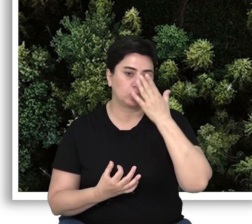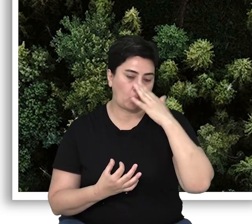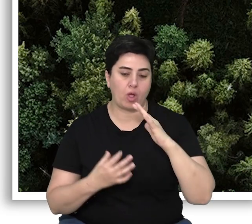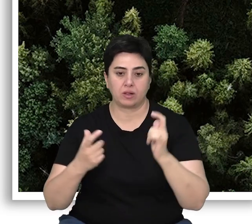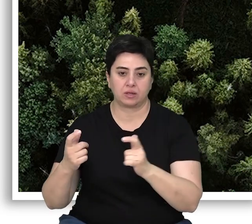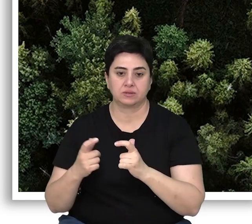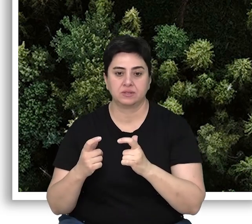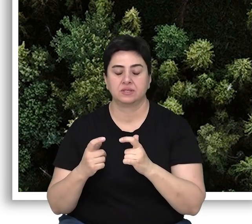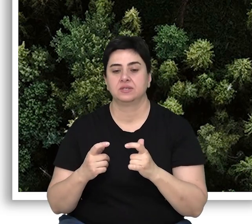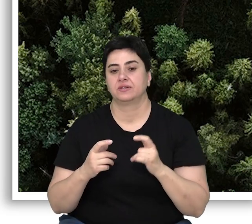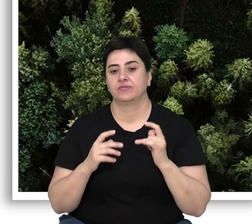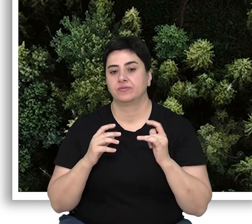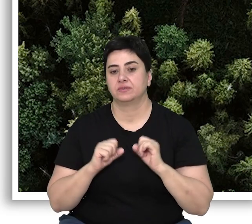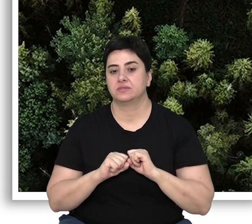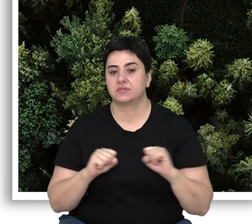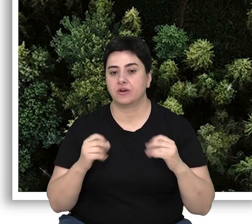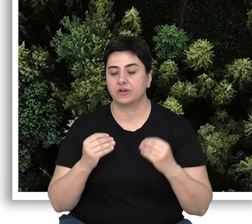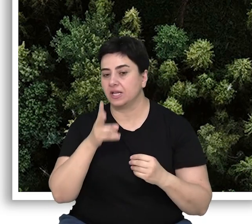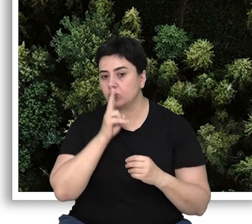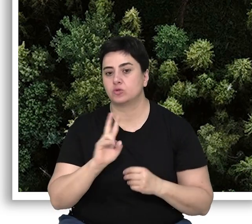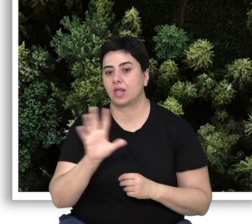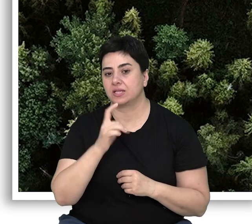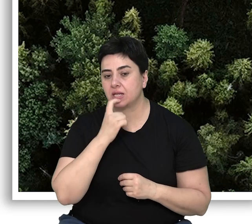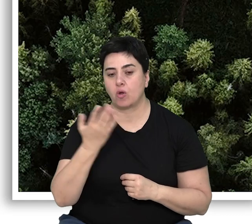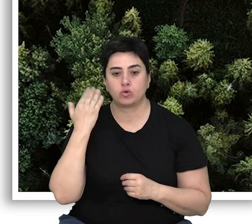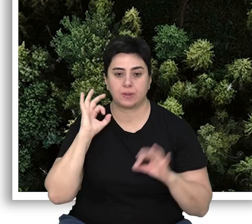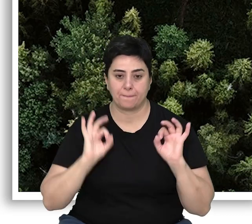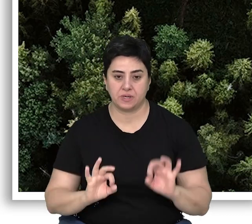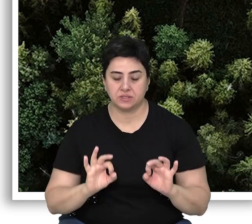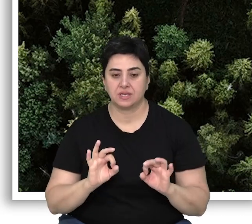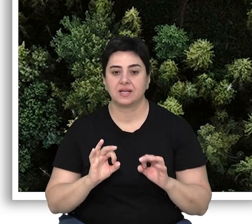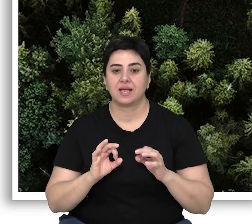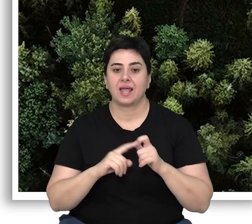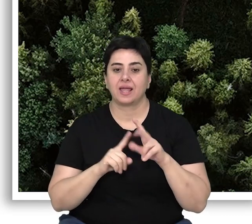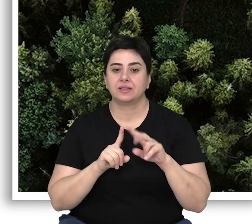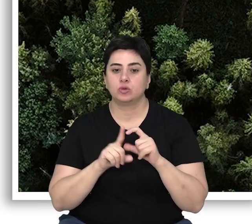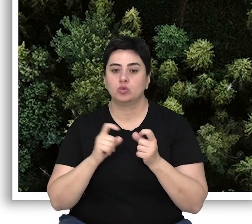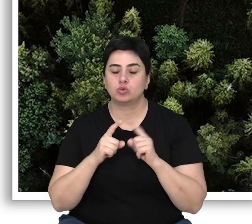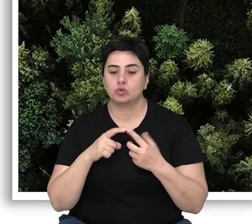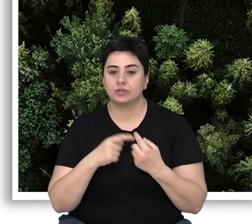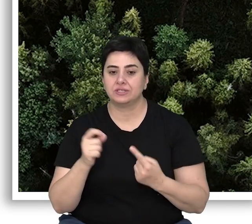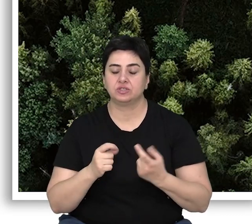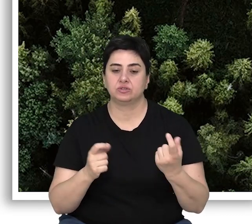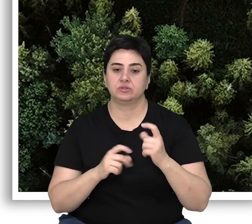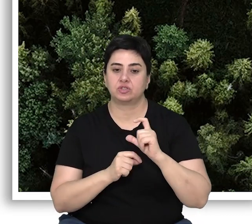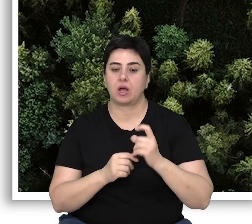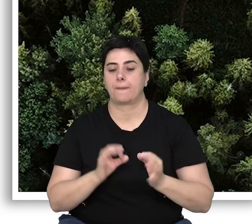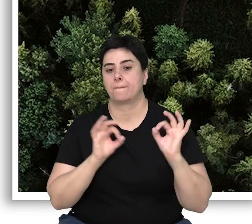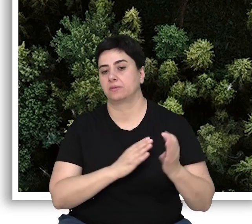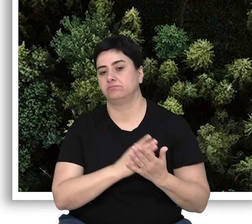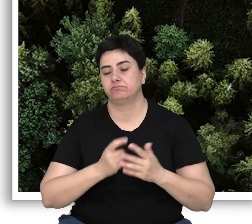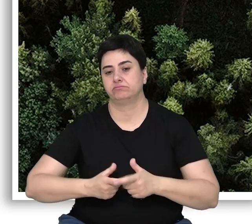alanlar üzerindeki etkisi, yaklaşık 250 yıl önce başlayan endüstri çağıyla en yüksek düzeyine ulaştı.